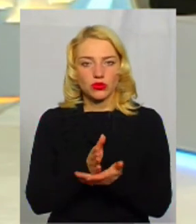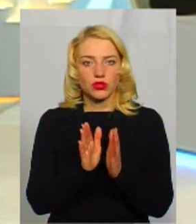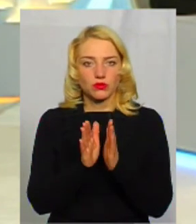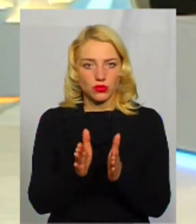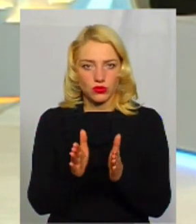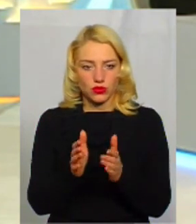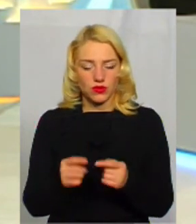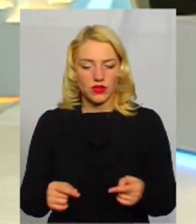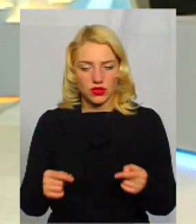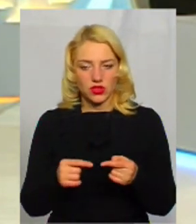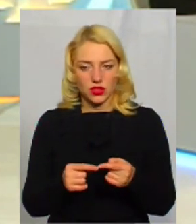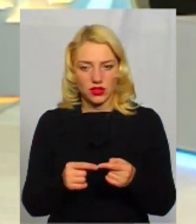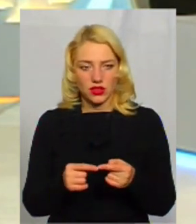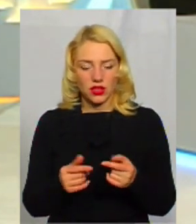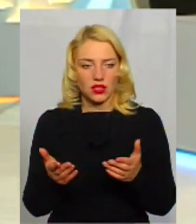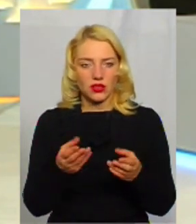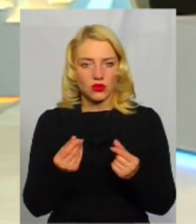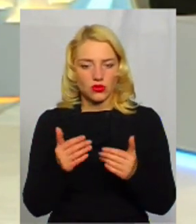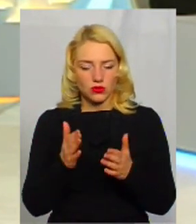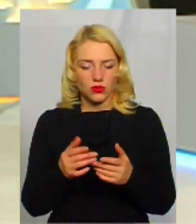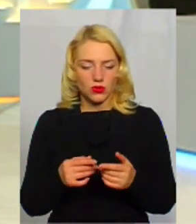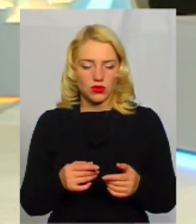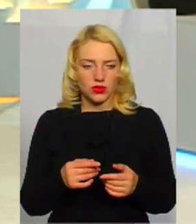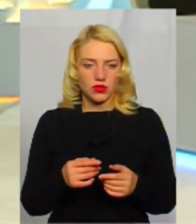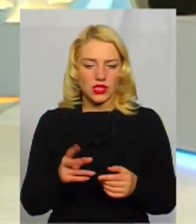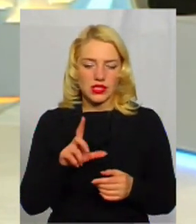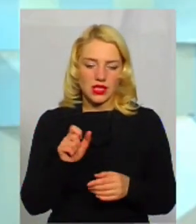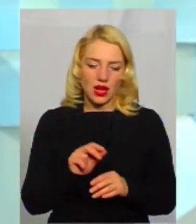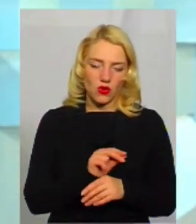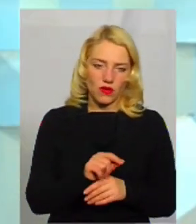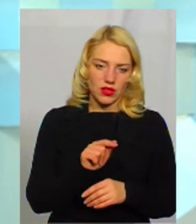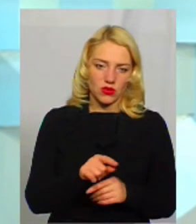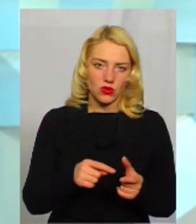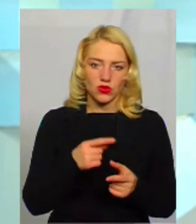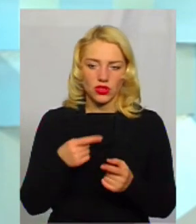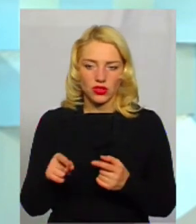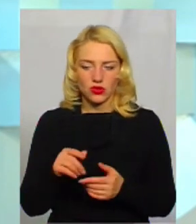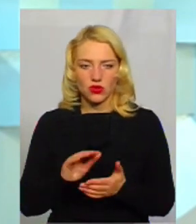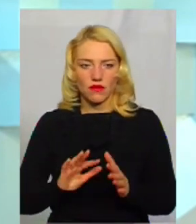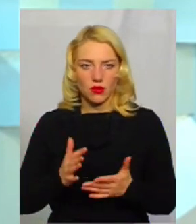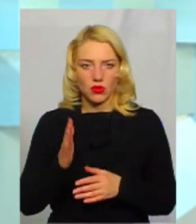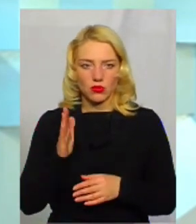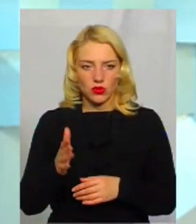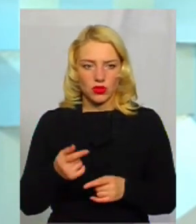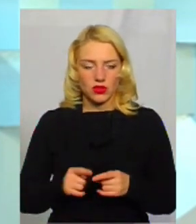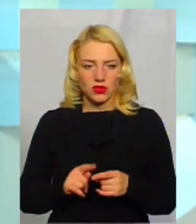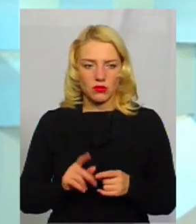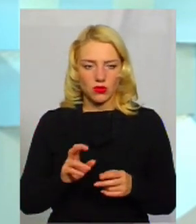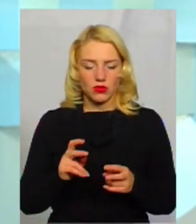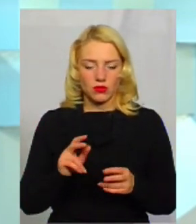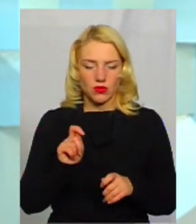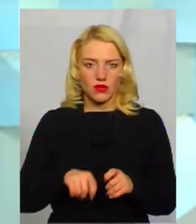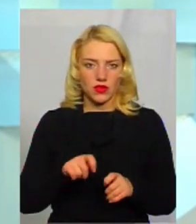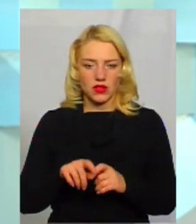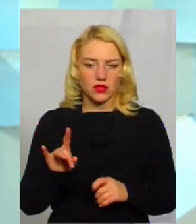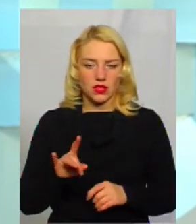визначати, які кошти будуть за лікування того чи іншого випадку. Вони будуть переглядатися раз в